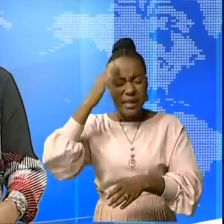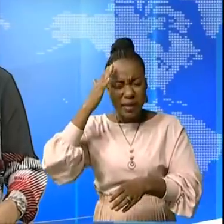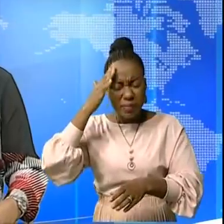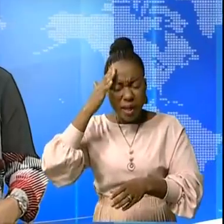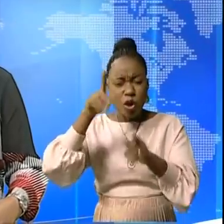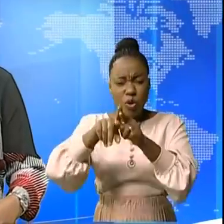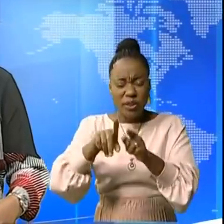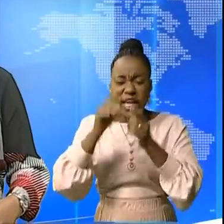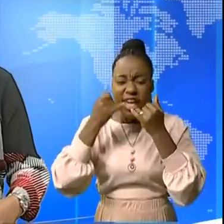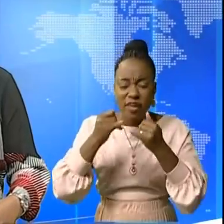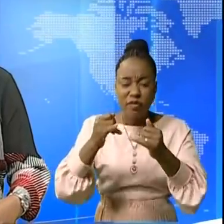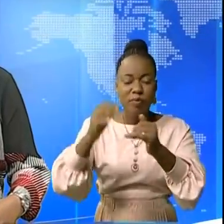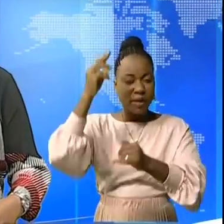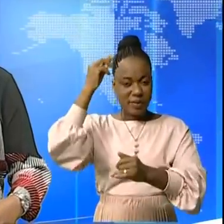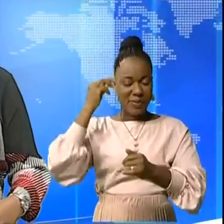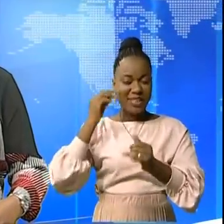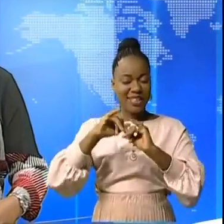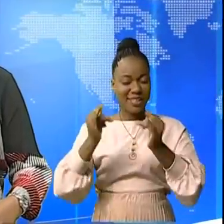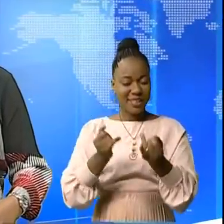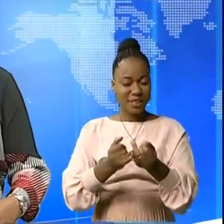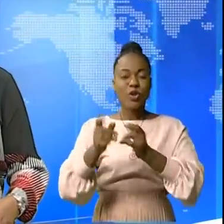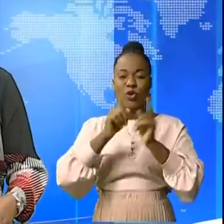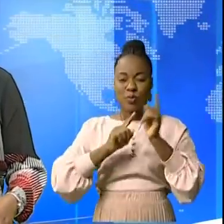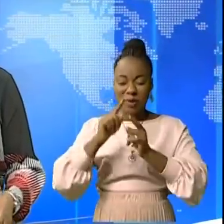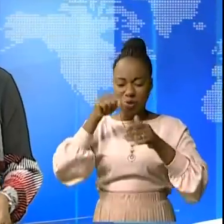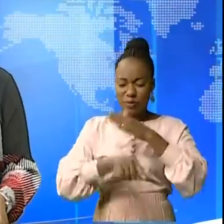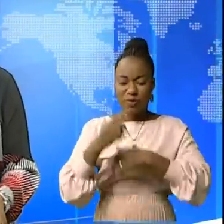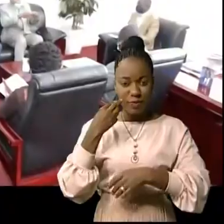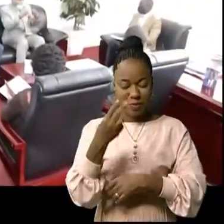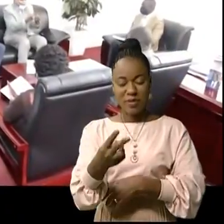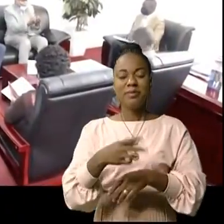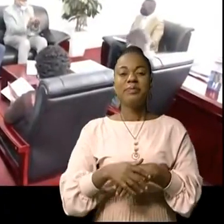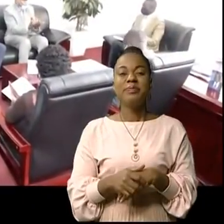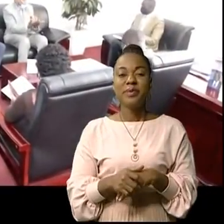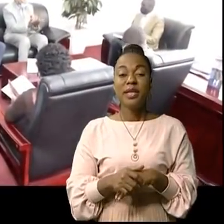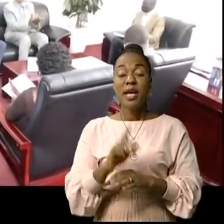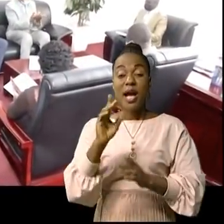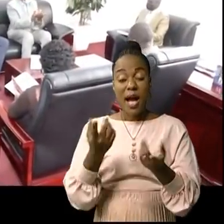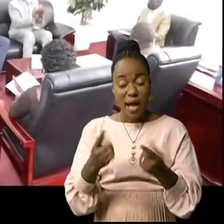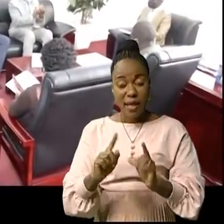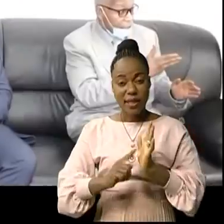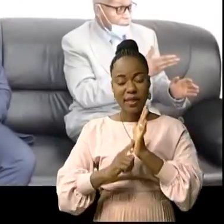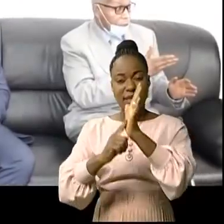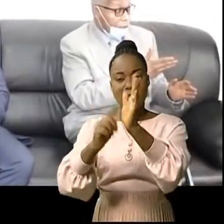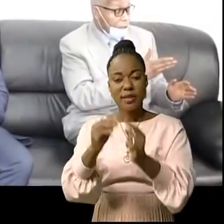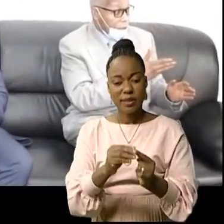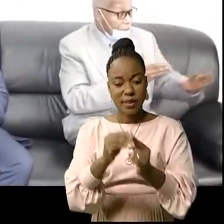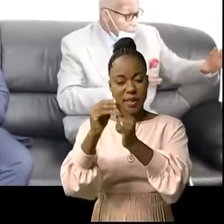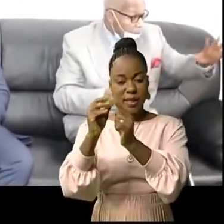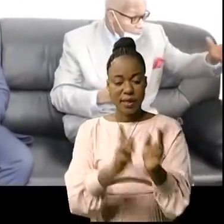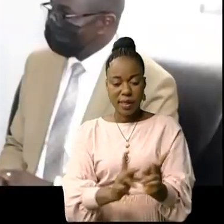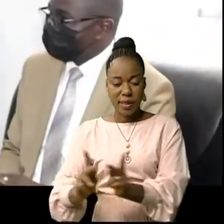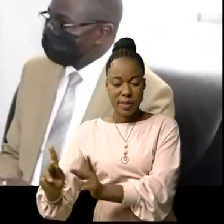ministre de l'Industrie, Julien Paloukou, nous dit Eureka Bamba. Pour sa présentation officielle, les plans directeurs d